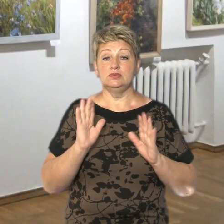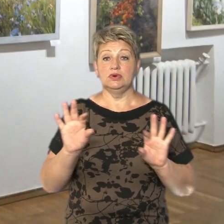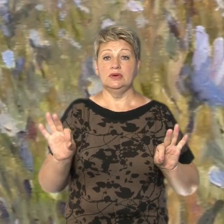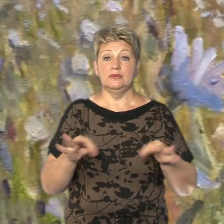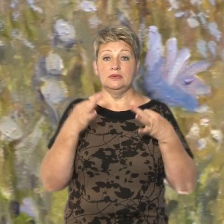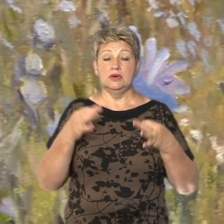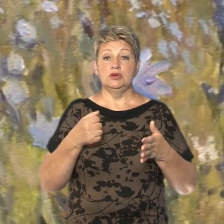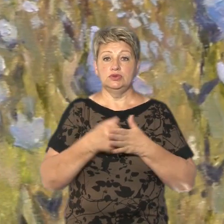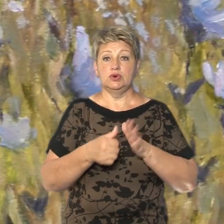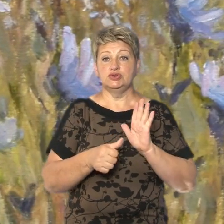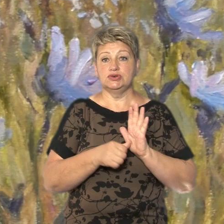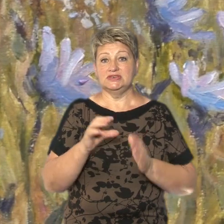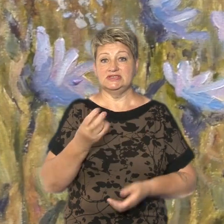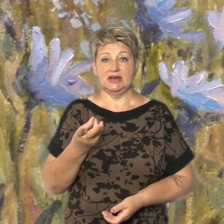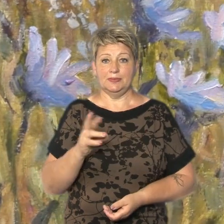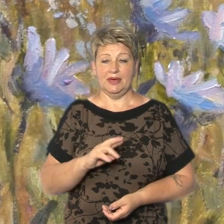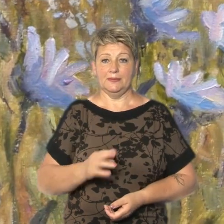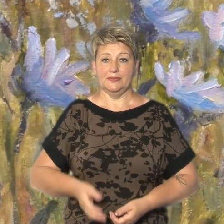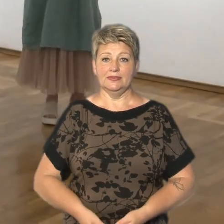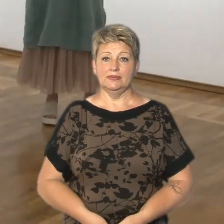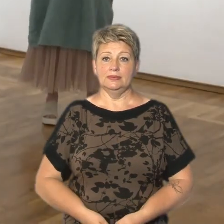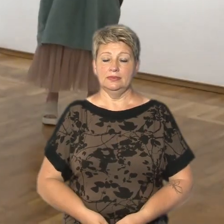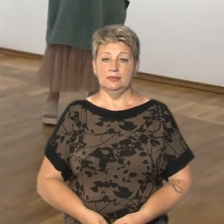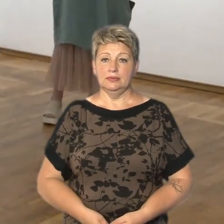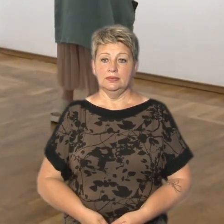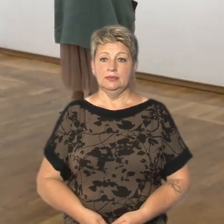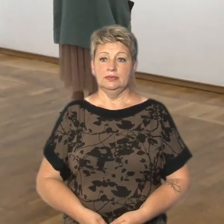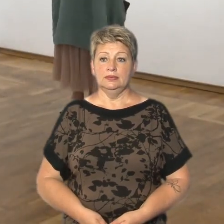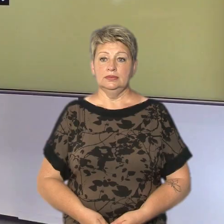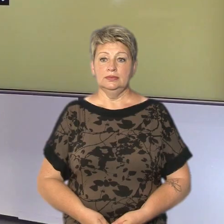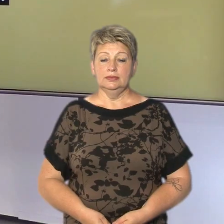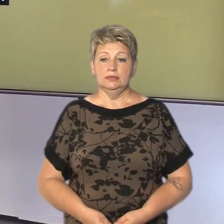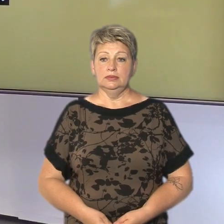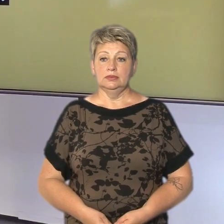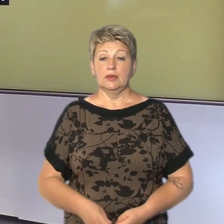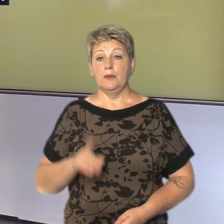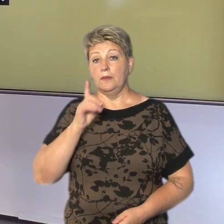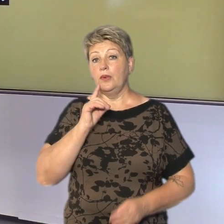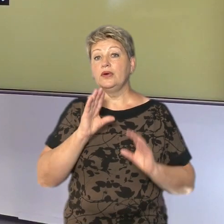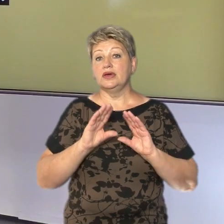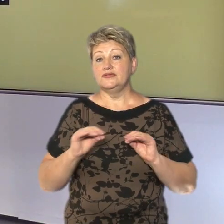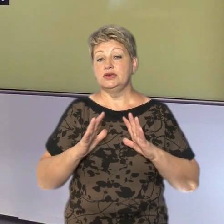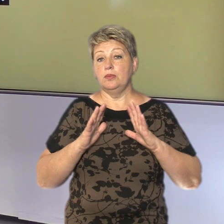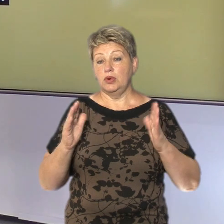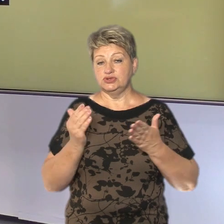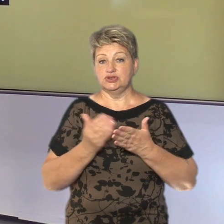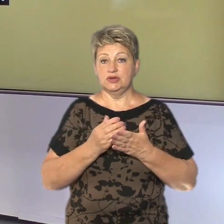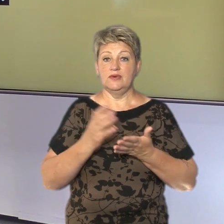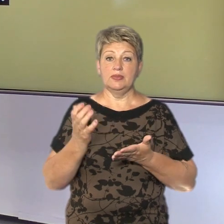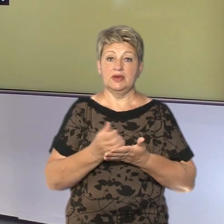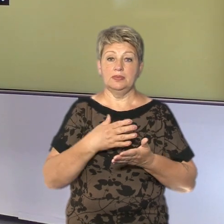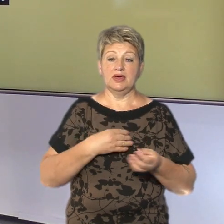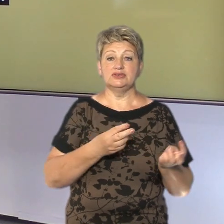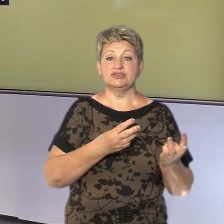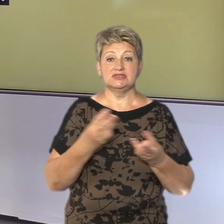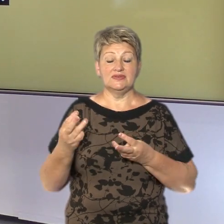до перегляду до 6 серпня. Наталія Черкашенко, Олег Кураш, Суспільне новини, Черкаси. На цьому ми не все. Ще більше новин знайдете на нашому